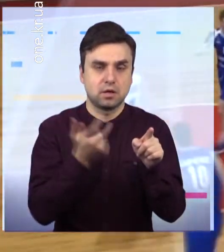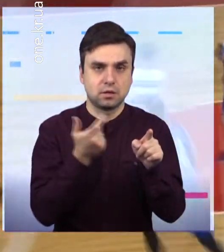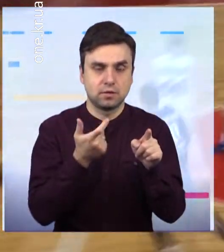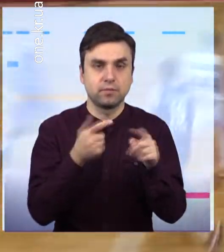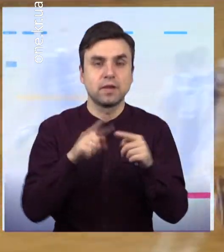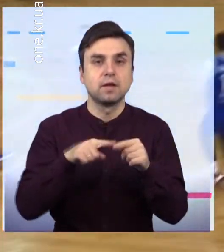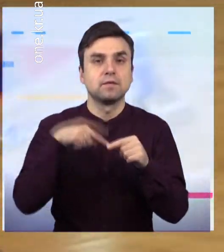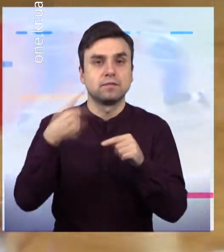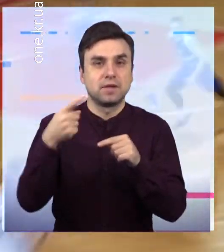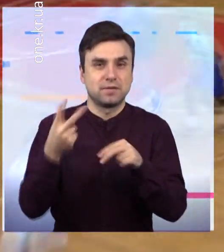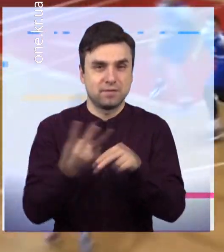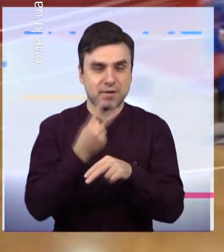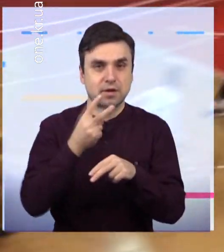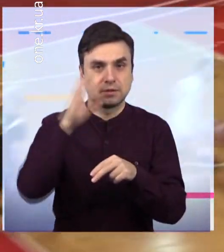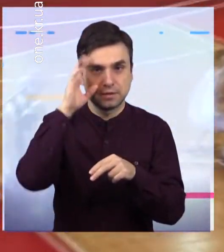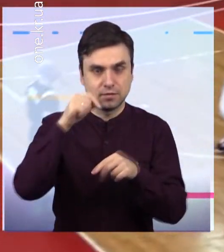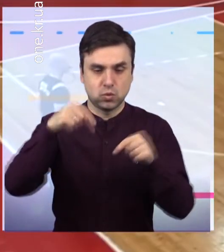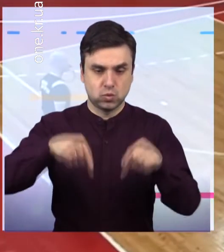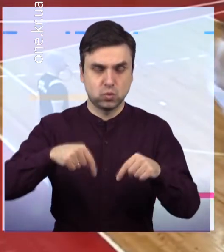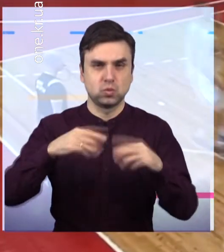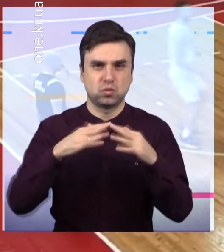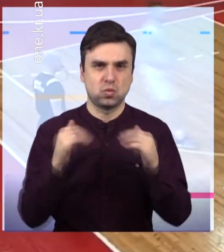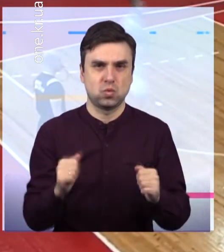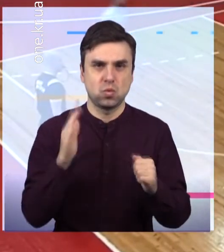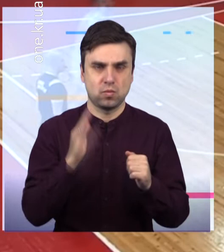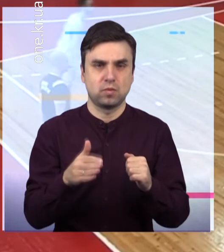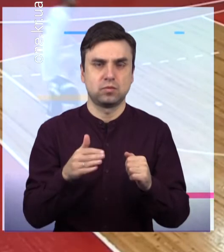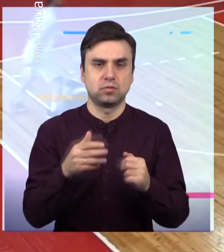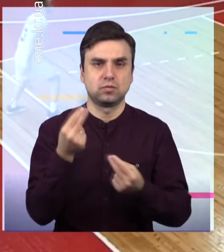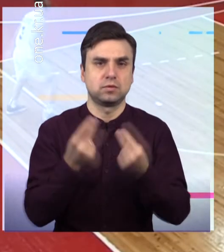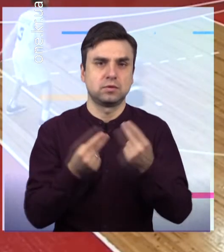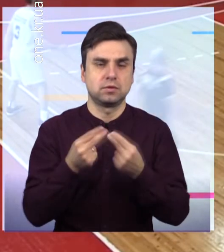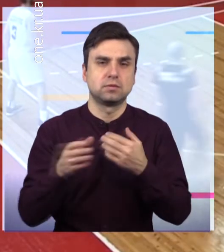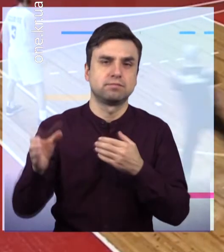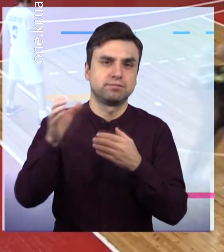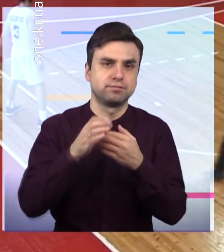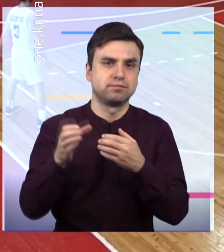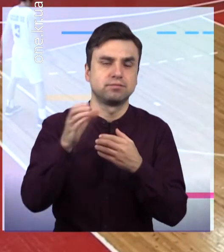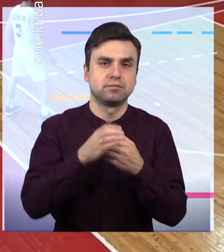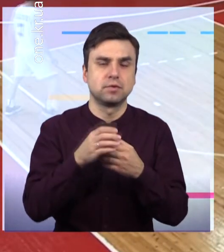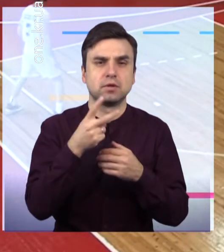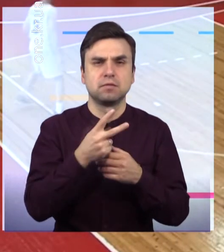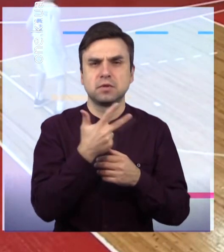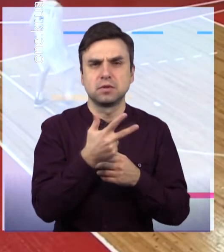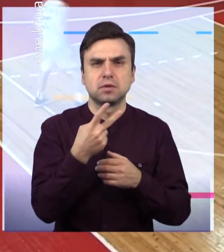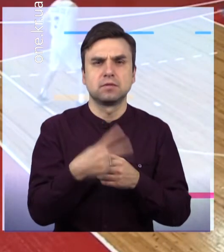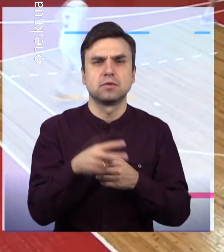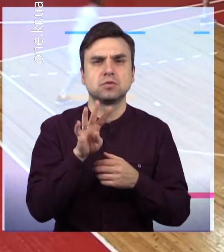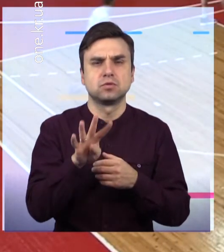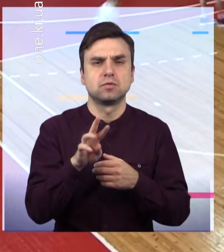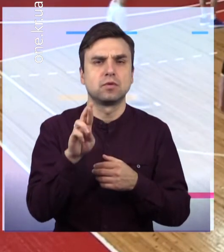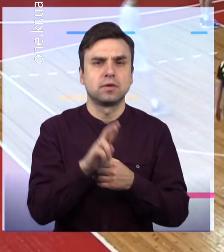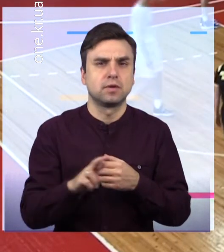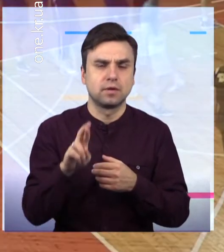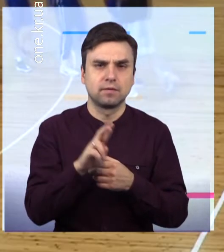проведе вдома майже за місяць 23-24 січня На паркеті Криворіжського національного університету В гості